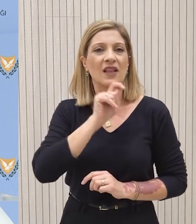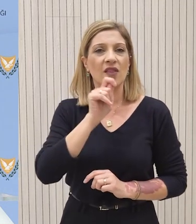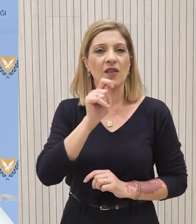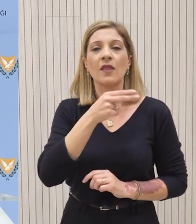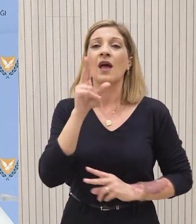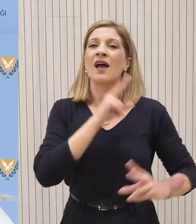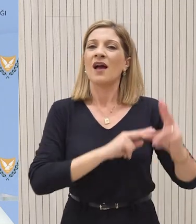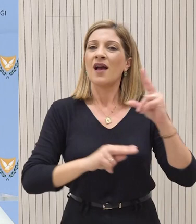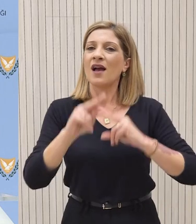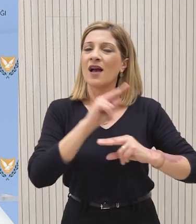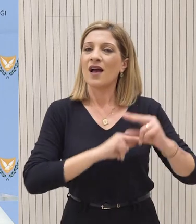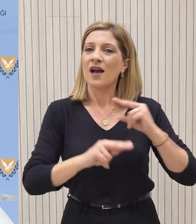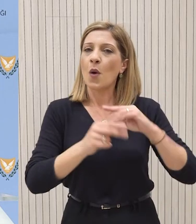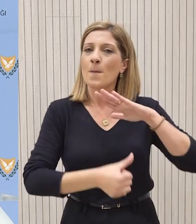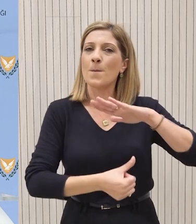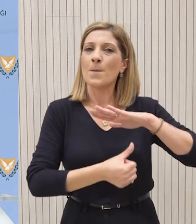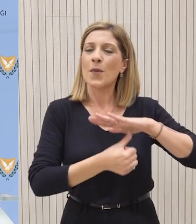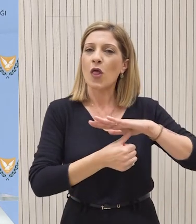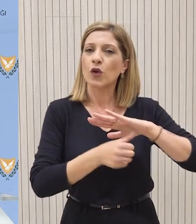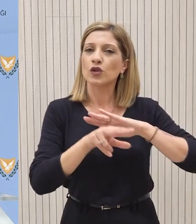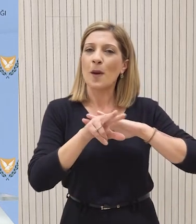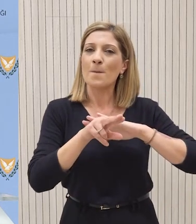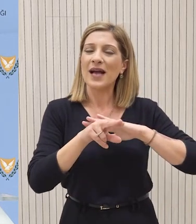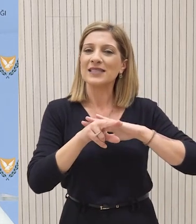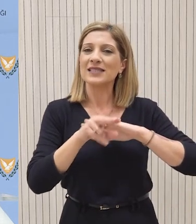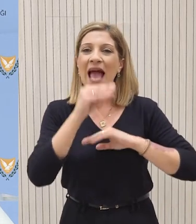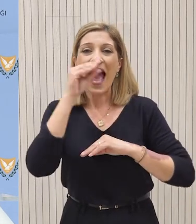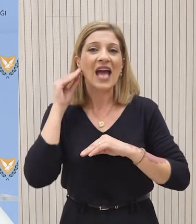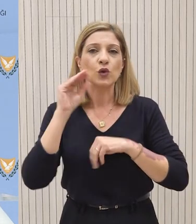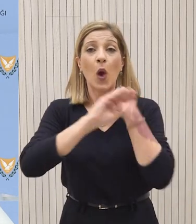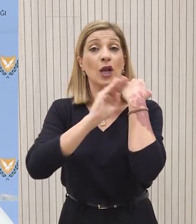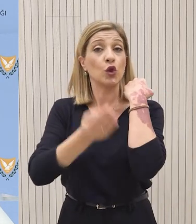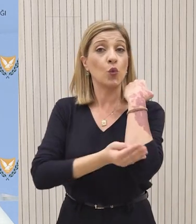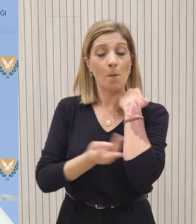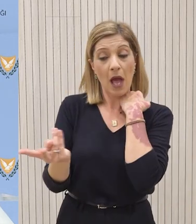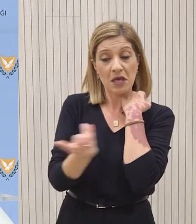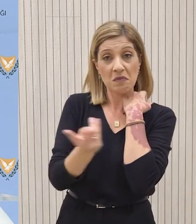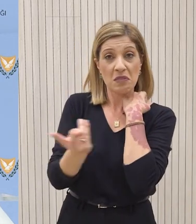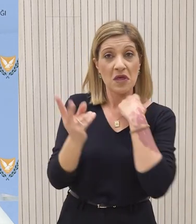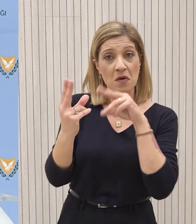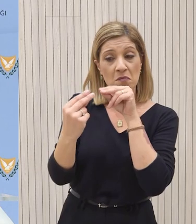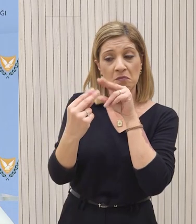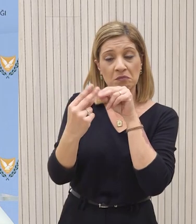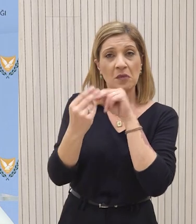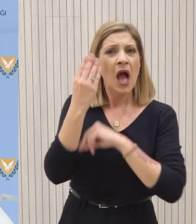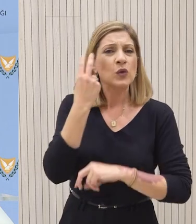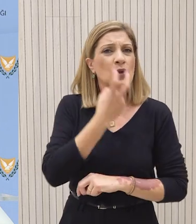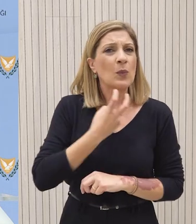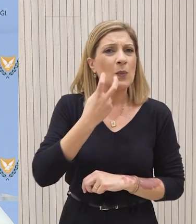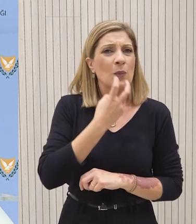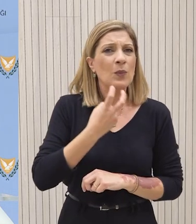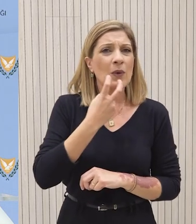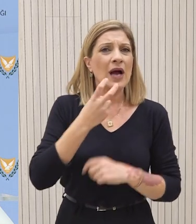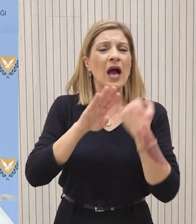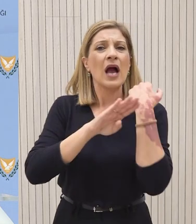Στην συνομιλία που είχε ο Πρόεδρος της Δημοκρατίας, τον Ιδιόν Εκτογάν, στο Βουπάι, οι πληροφορίες έλεγαν κατόπιν ότι η απόκριση του